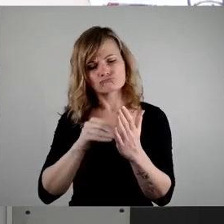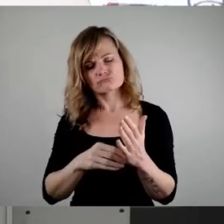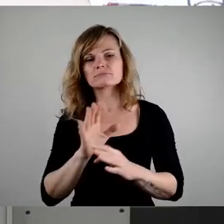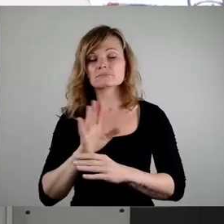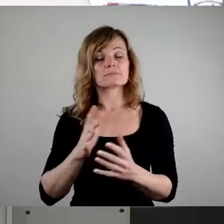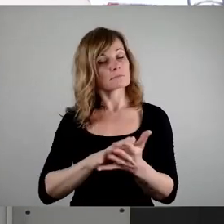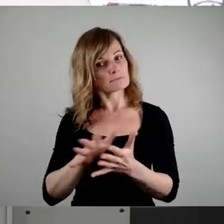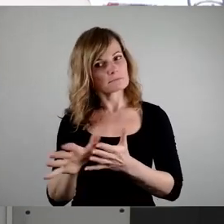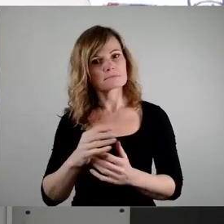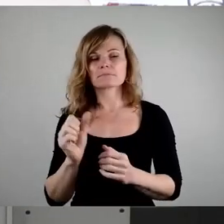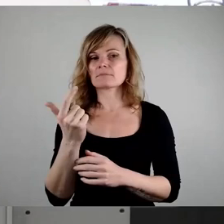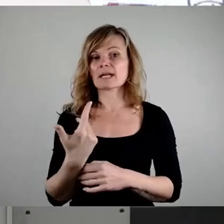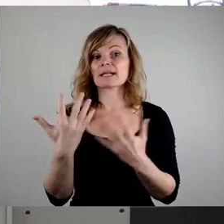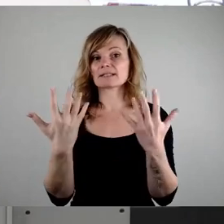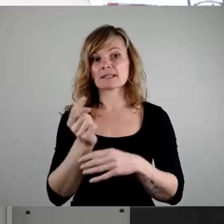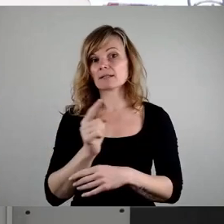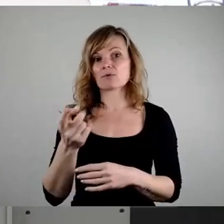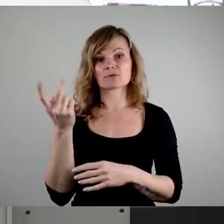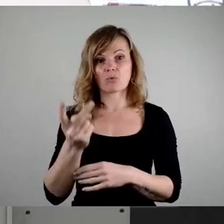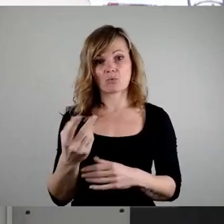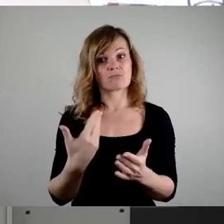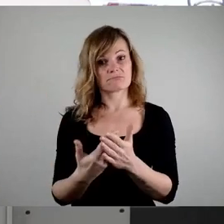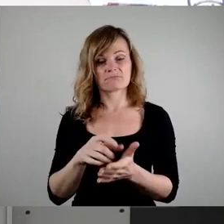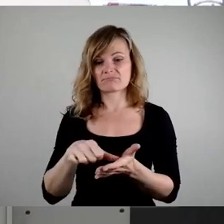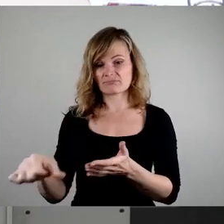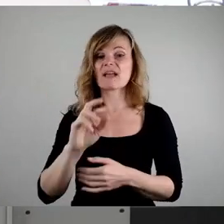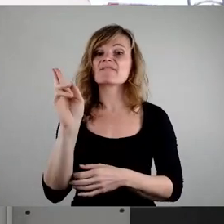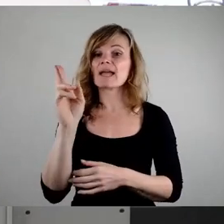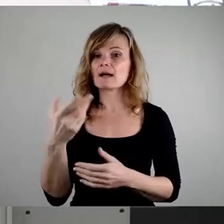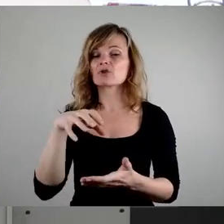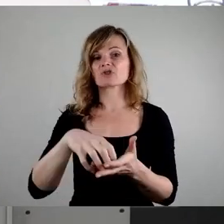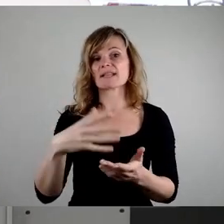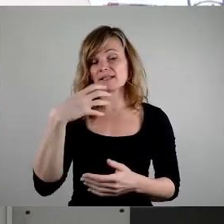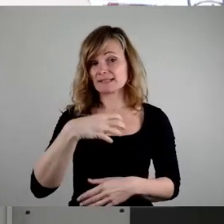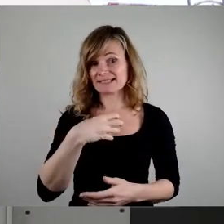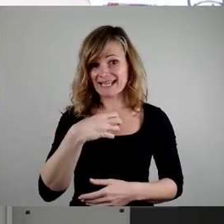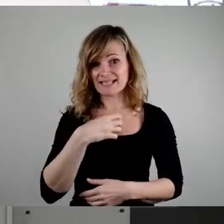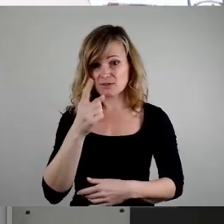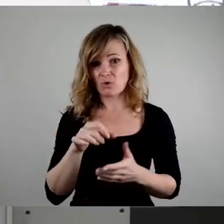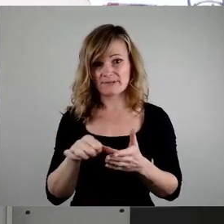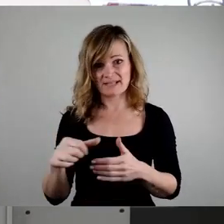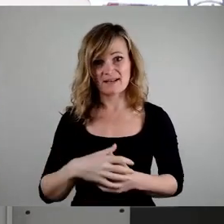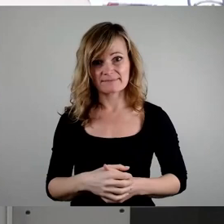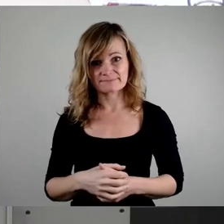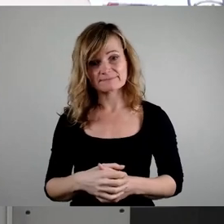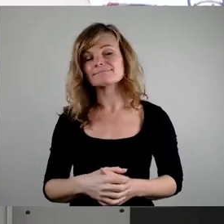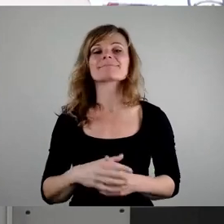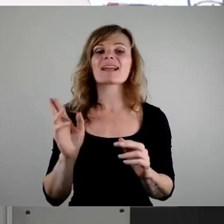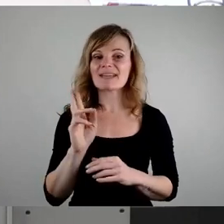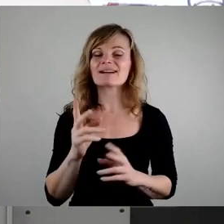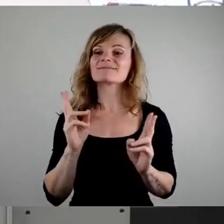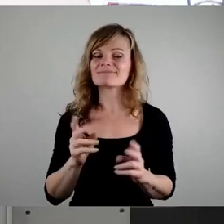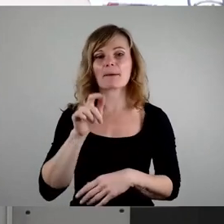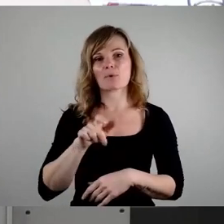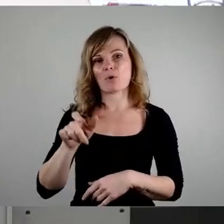von mehreren 10.000 Euro. Und wer zahlt es? Das Stadt Dresden, die es bezahlen soll. Das heißt also, die Bürger, die